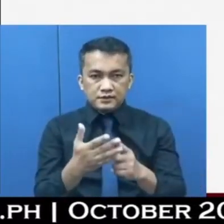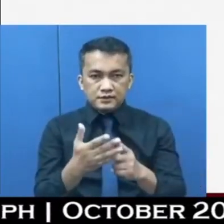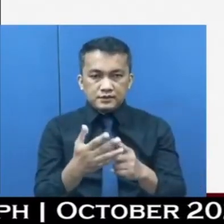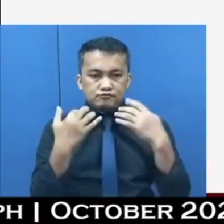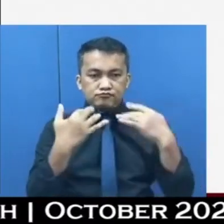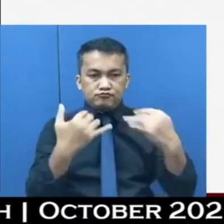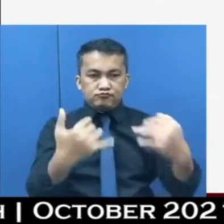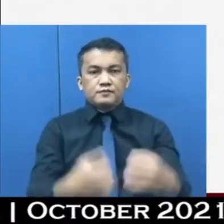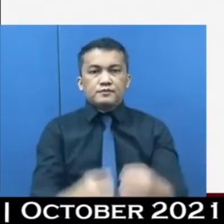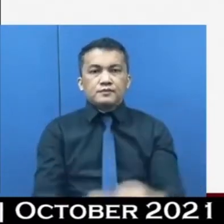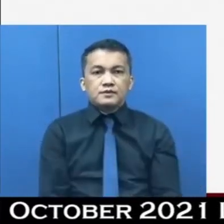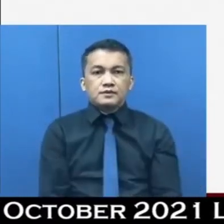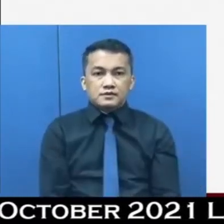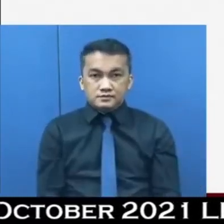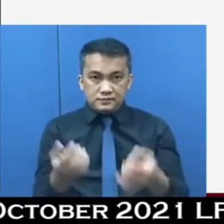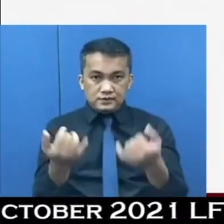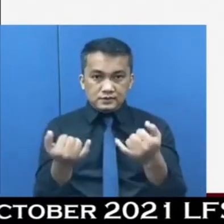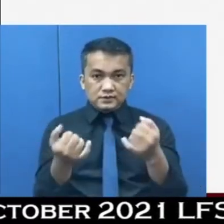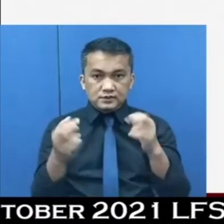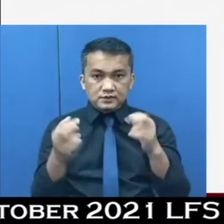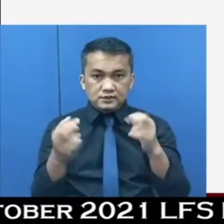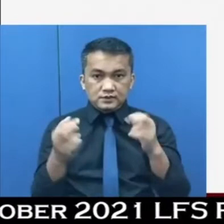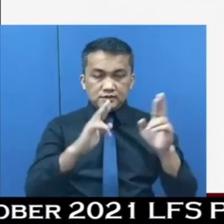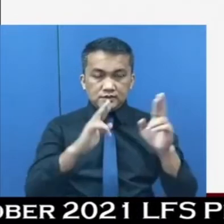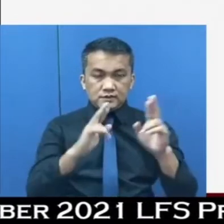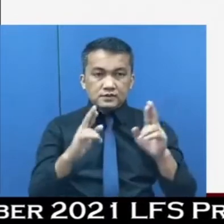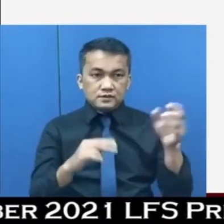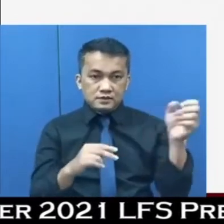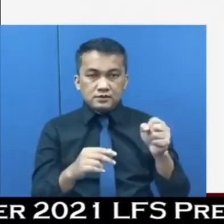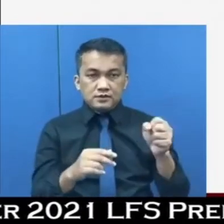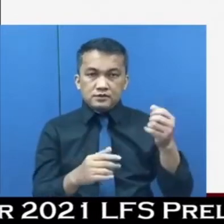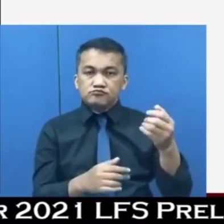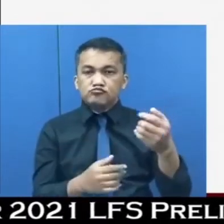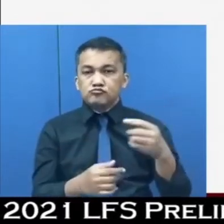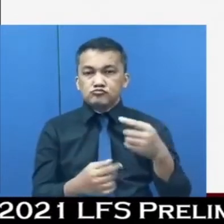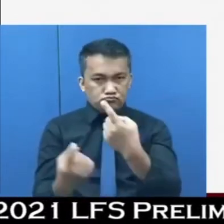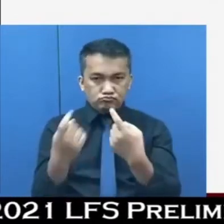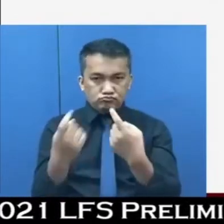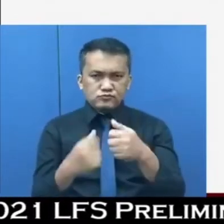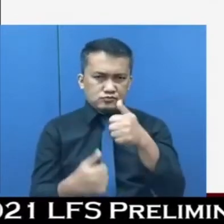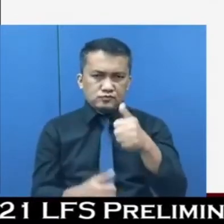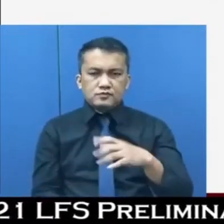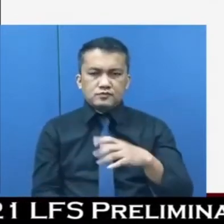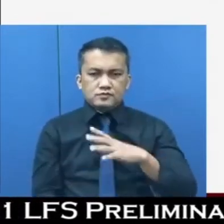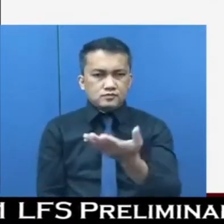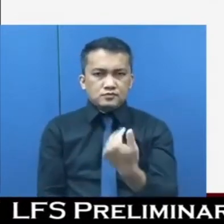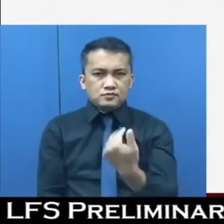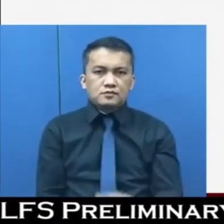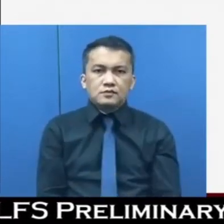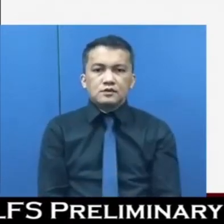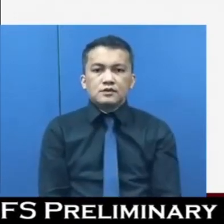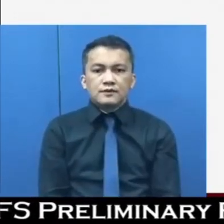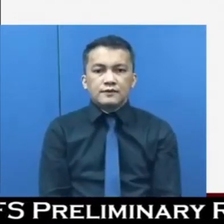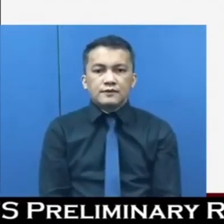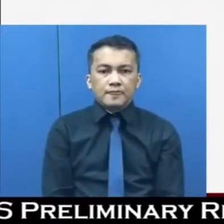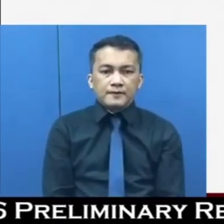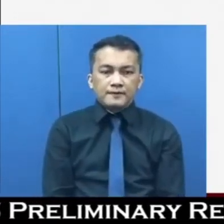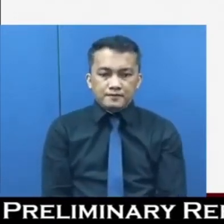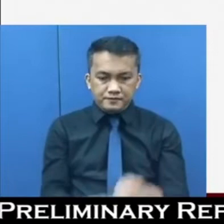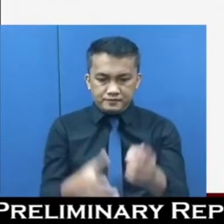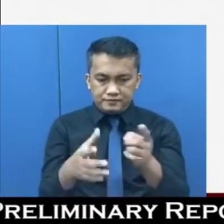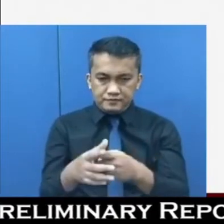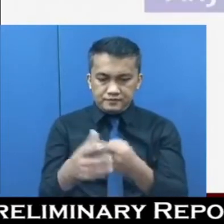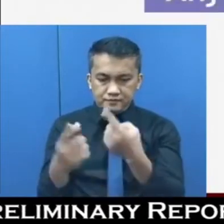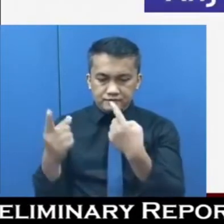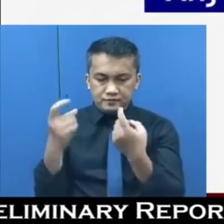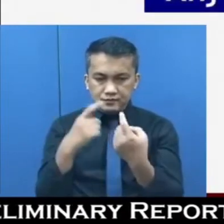Ngayon po'y handa na ang ating resource person para sa inyong mga katanungan. Ang unang set of questions ay